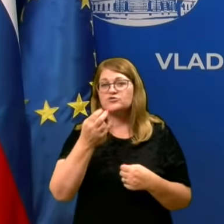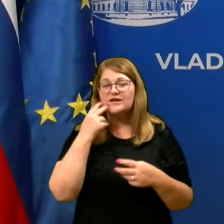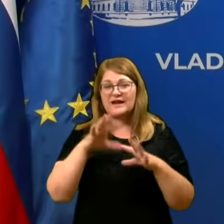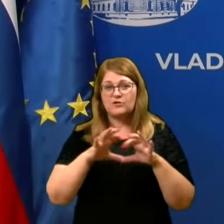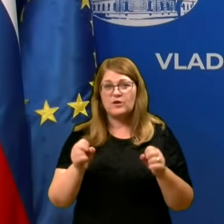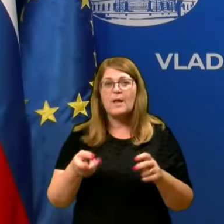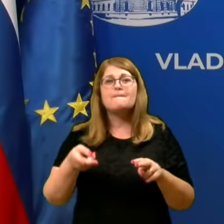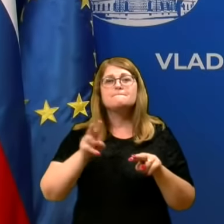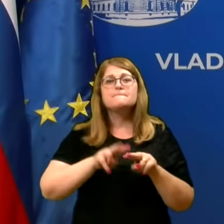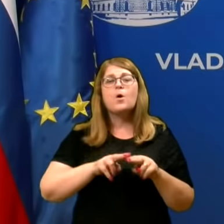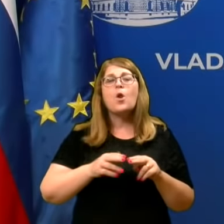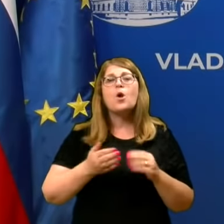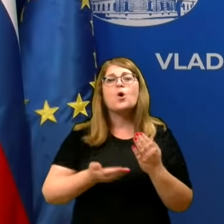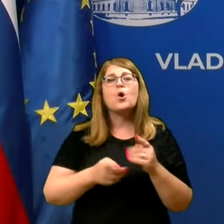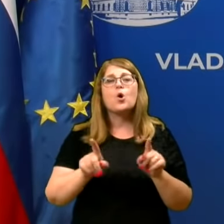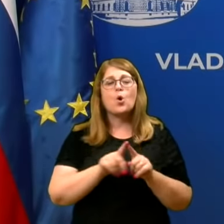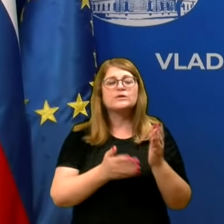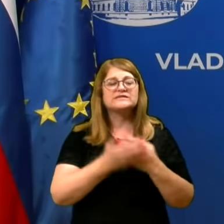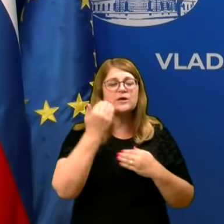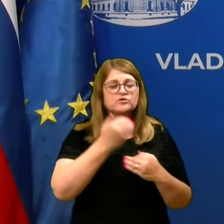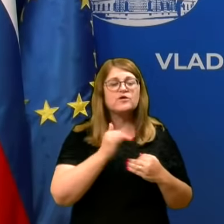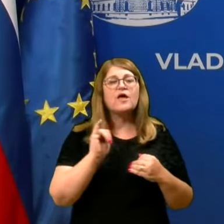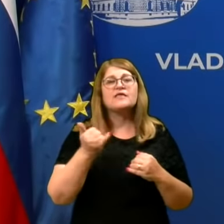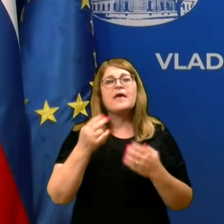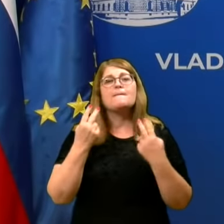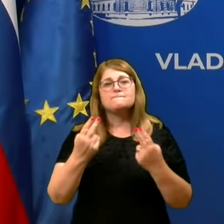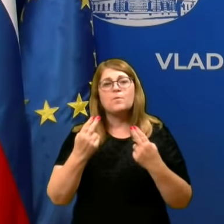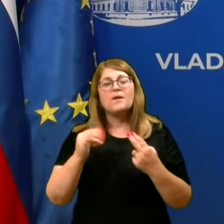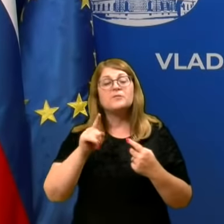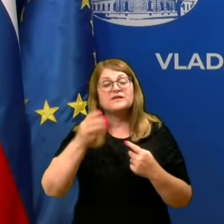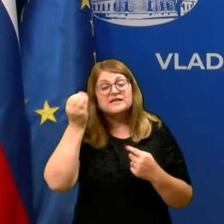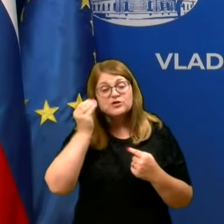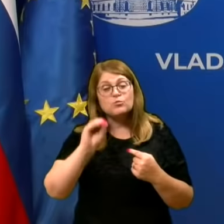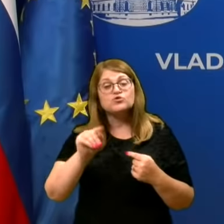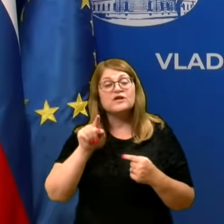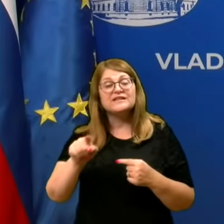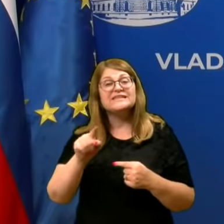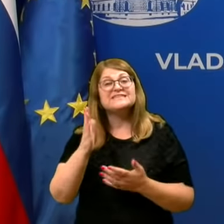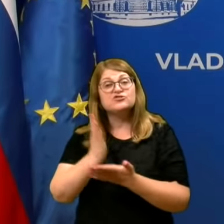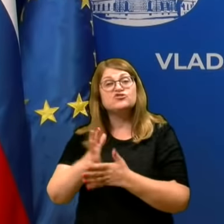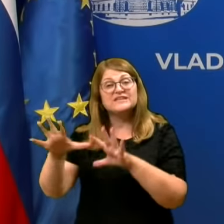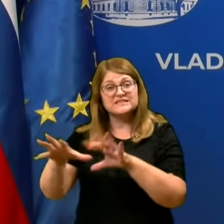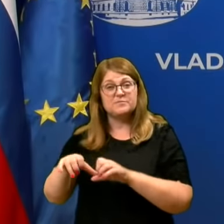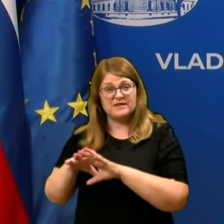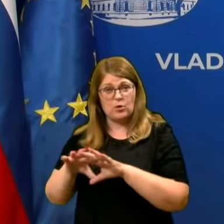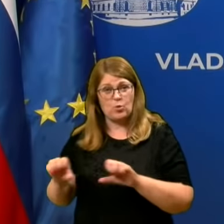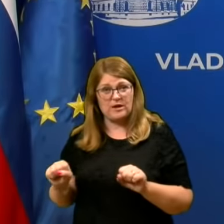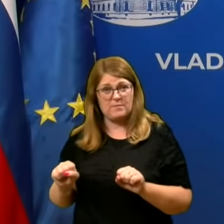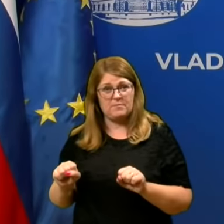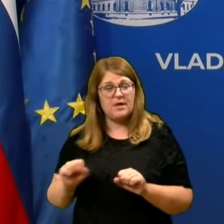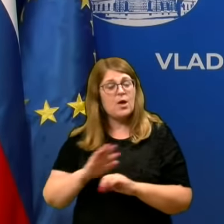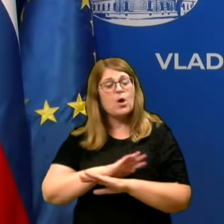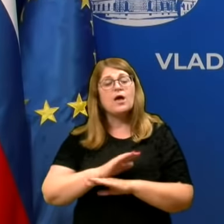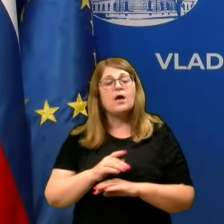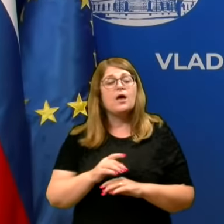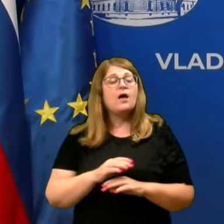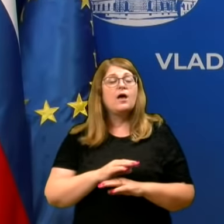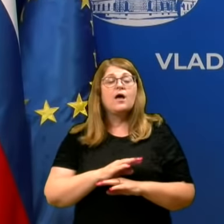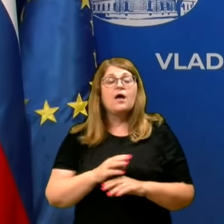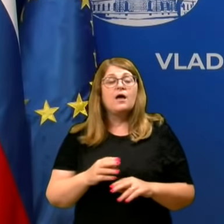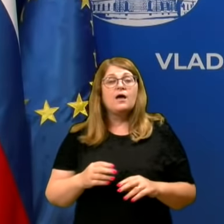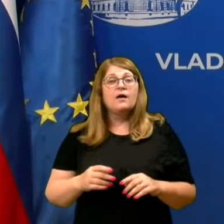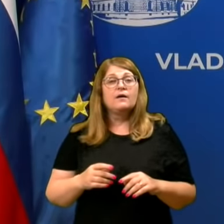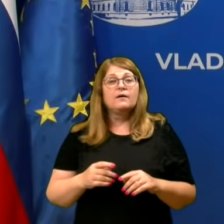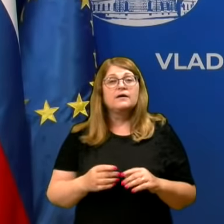tašno. Boljko za zaustrovanje, pomembno je, da se ukrepi upoštevajo tisti, ki so. Z epidemiološkega vedika vsi ukrepi, boljko je